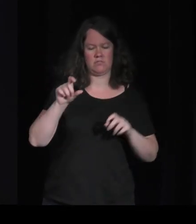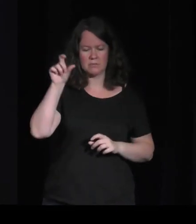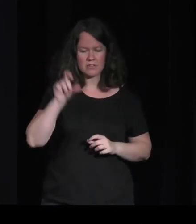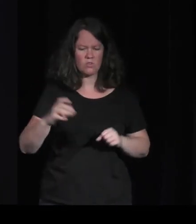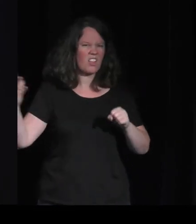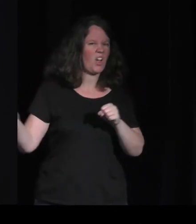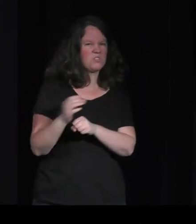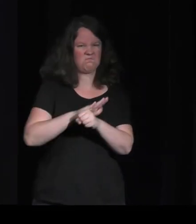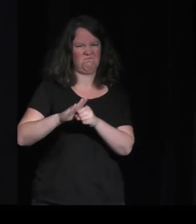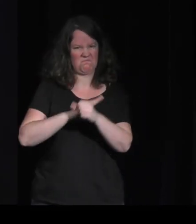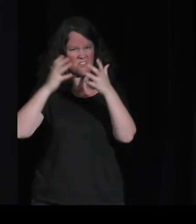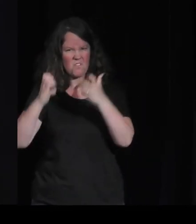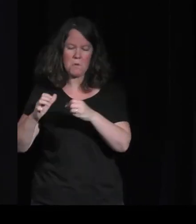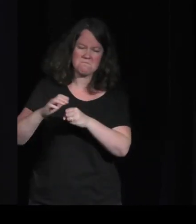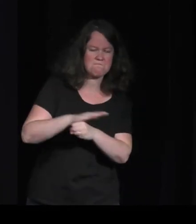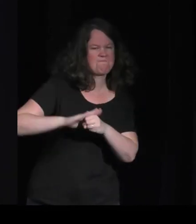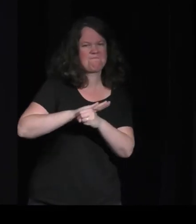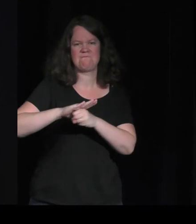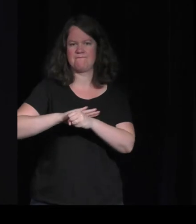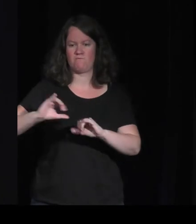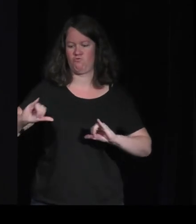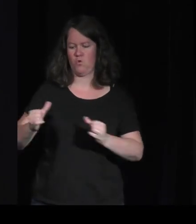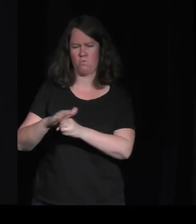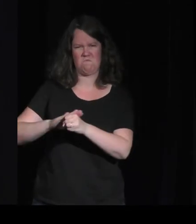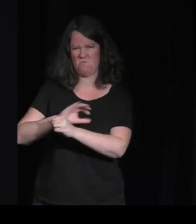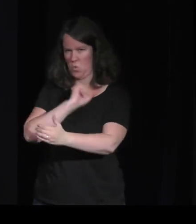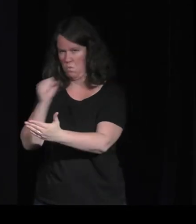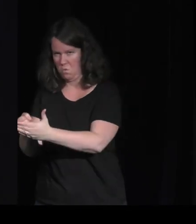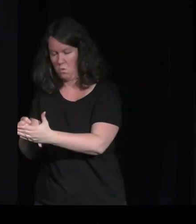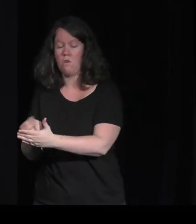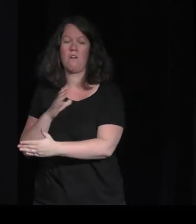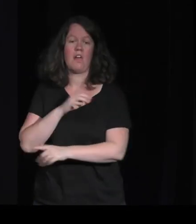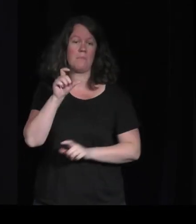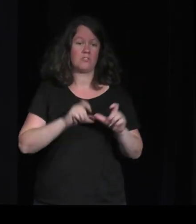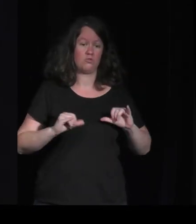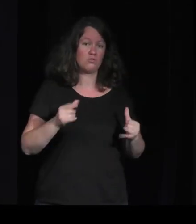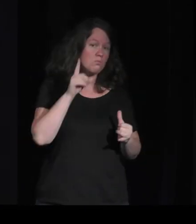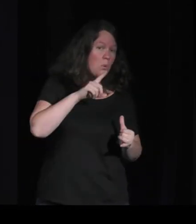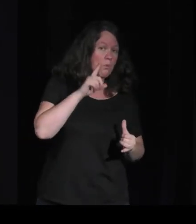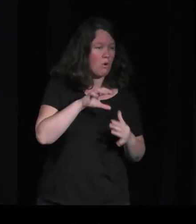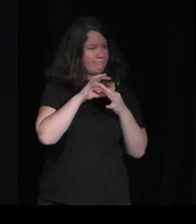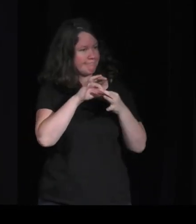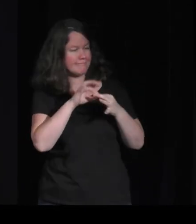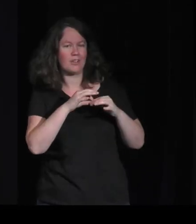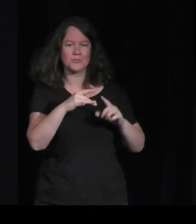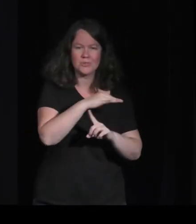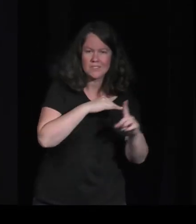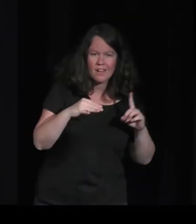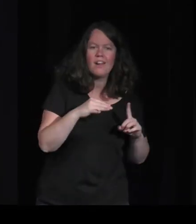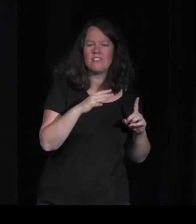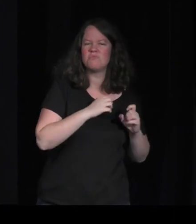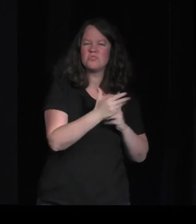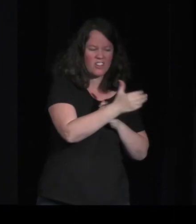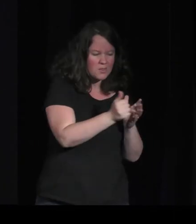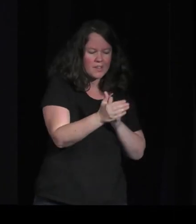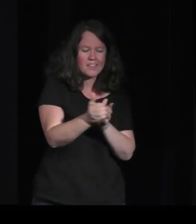ceux qui sont vraiment, qui veulent faire à 100% de jeu. vous avez les socializers, enfin, voilà, ceux qui sont... Alors, ça marche, c'est vrai que